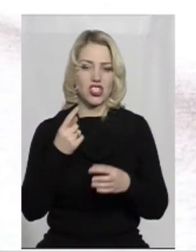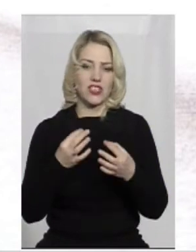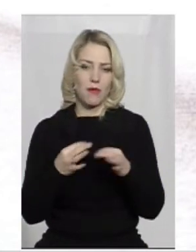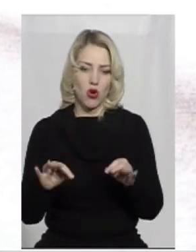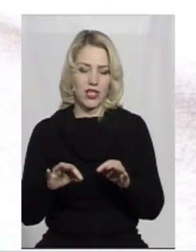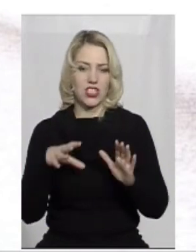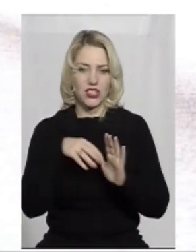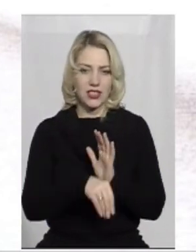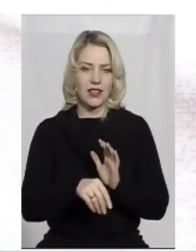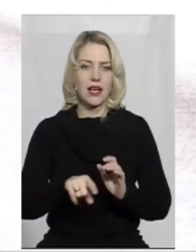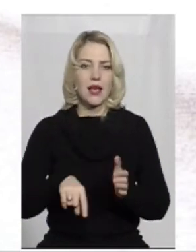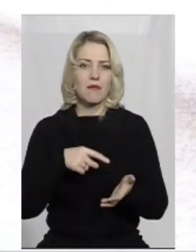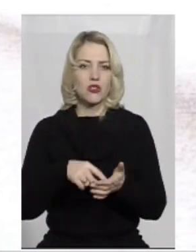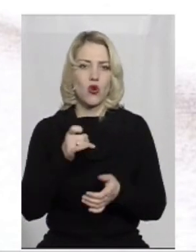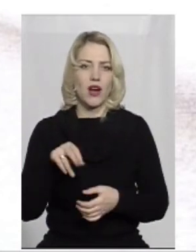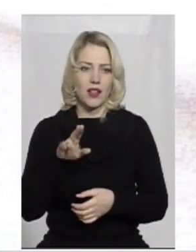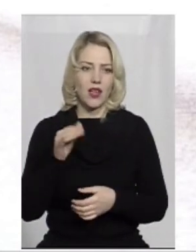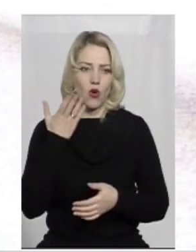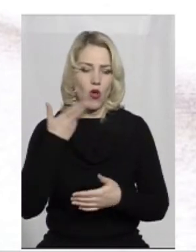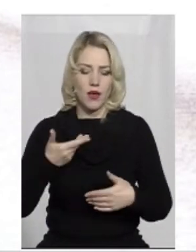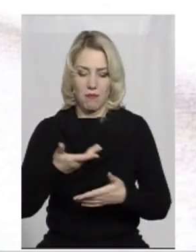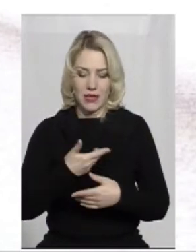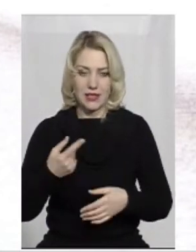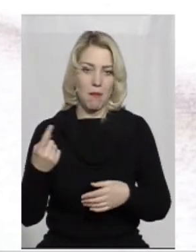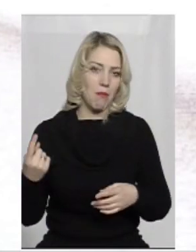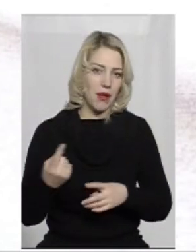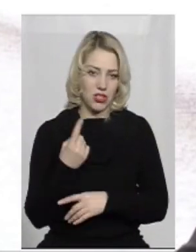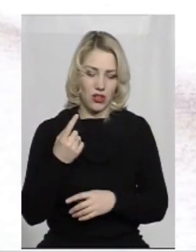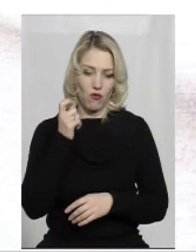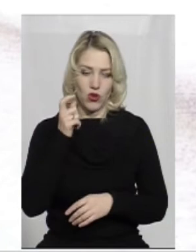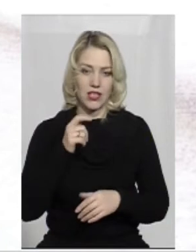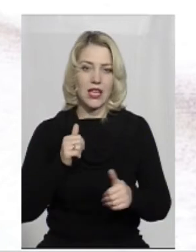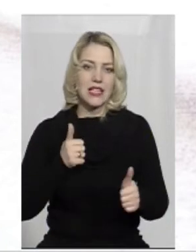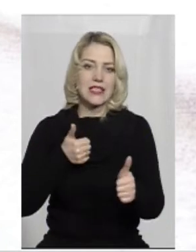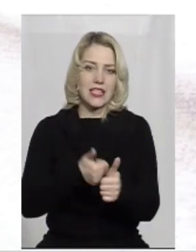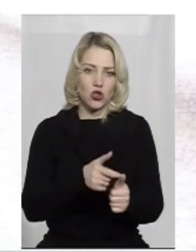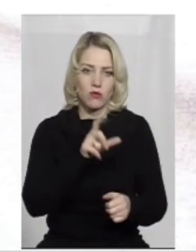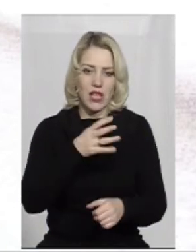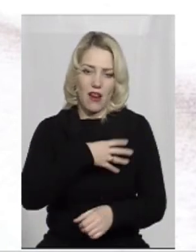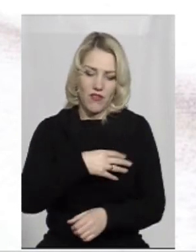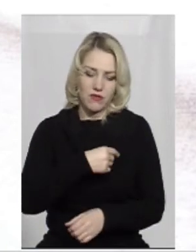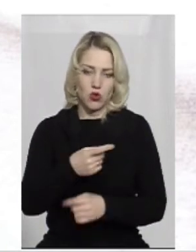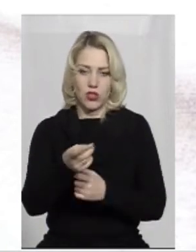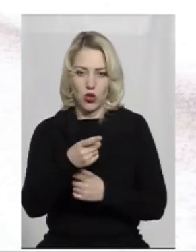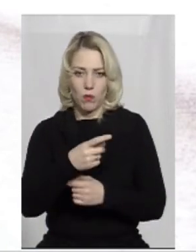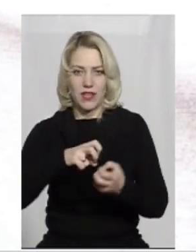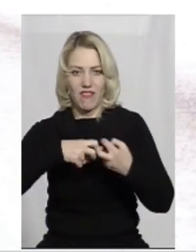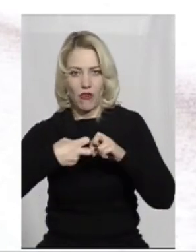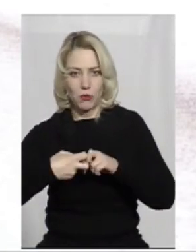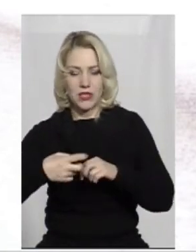міської ради був, коли ми одним із перших в Україні, слідом за Львівською, Тернопільською, Франківськими радами